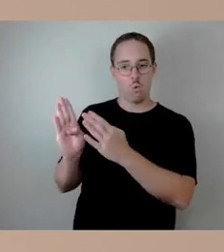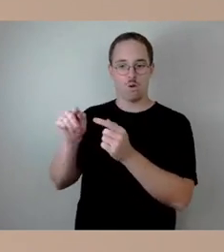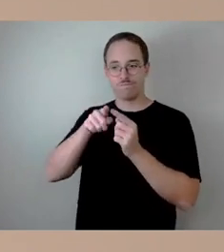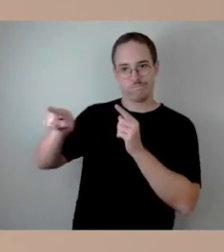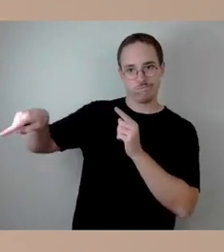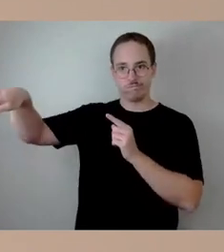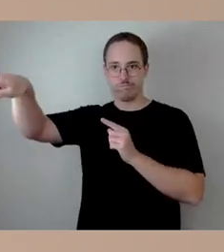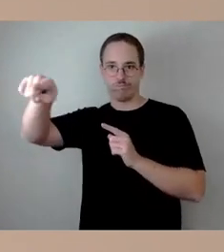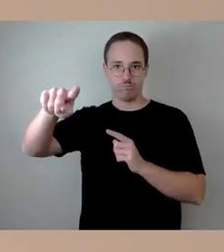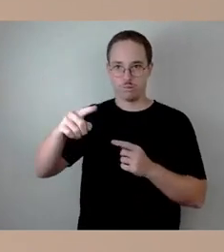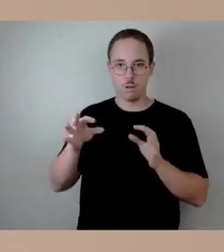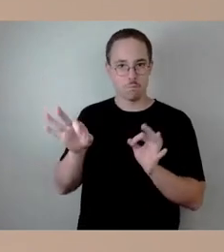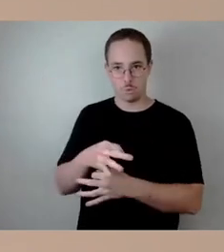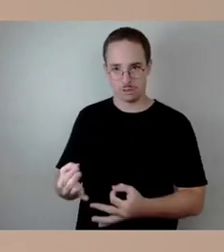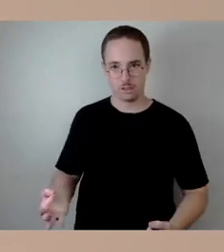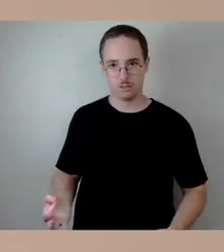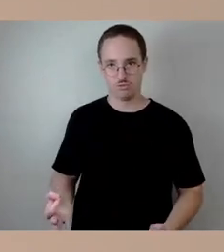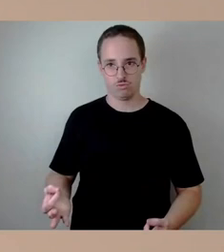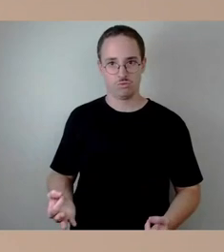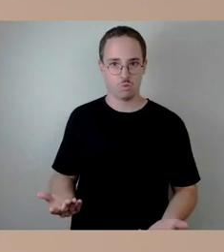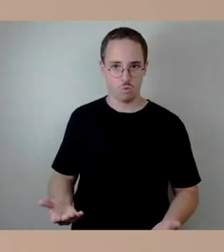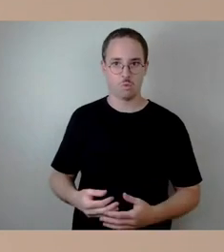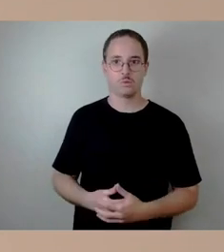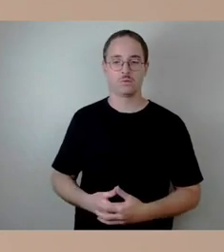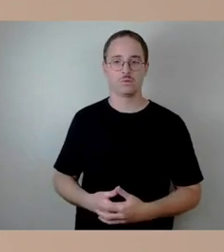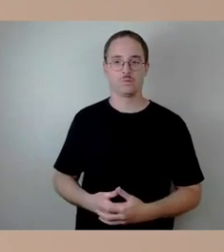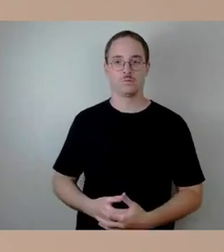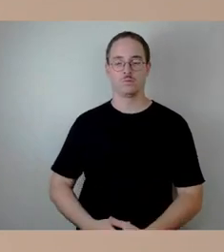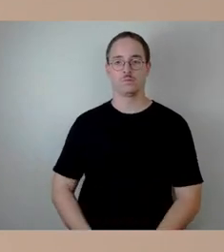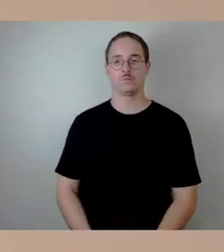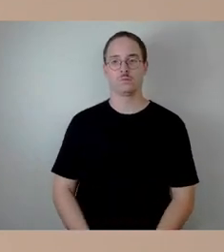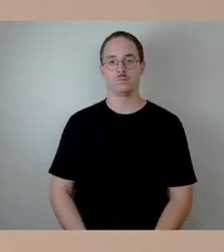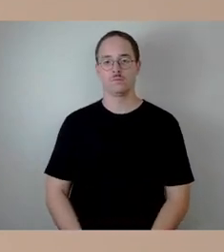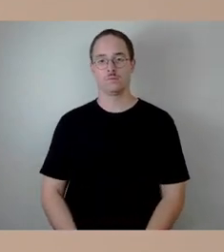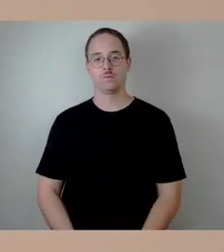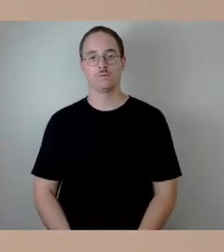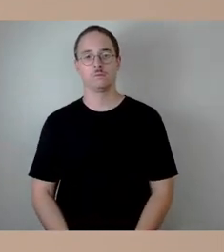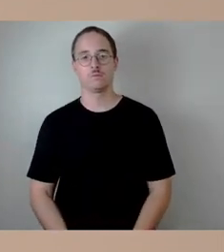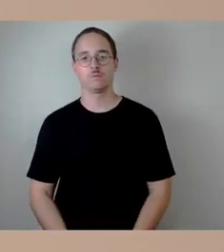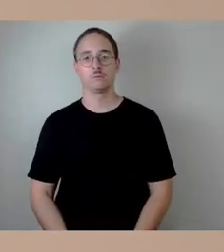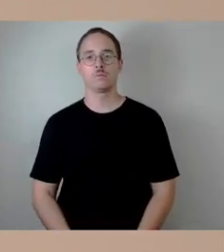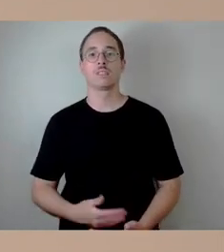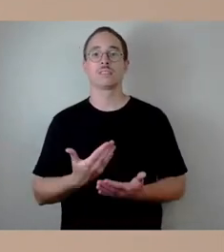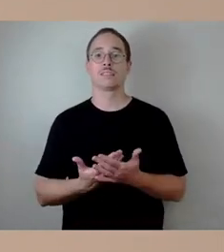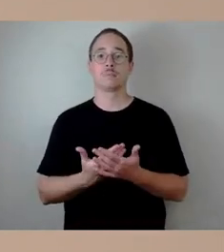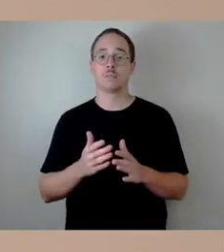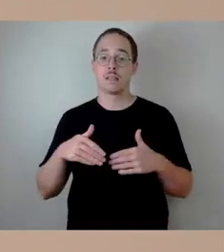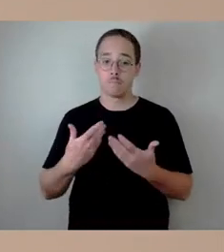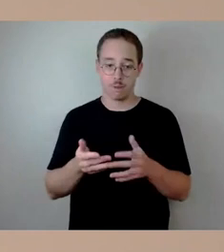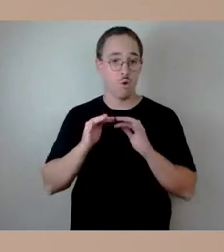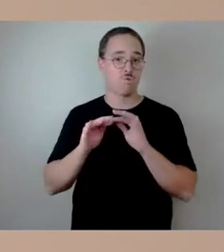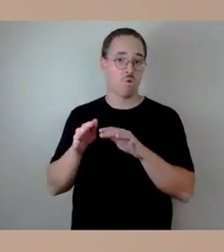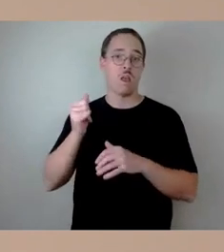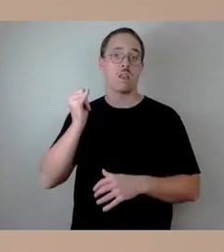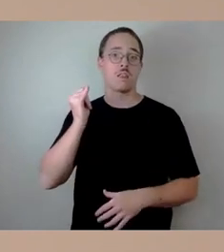beschlossenen Planung. Insofern gibt es Auswirkungen und wird ja im Rahmen auch des Verkehrsversuchs eine